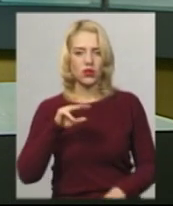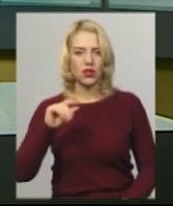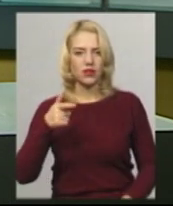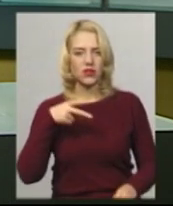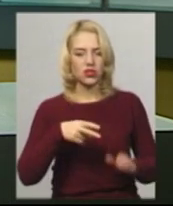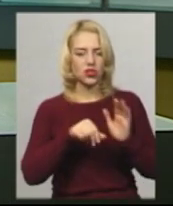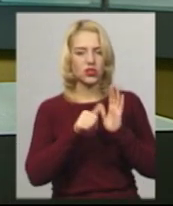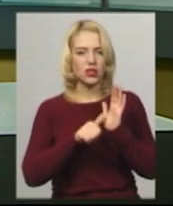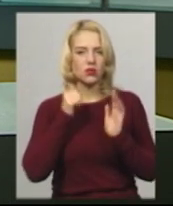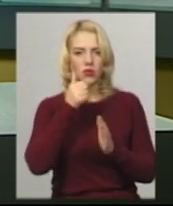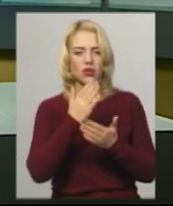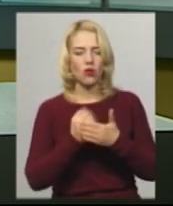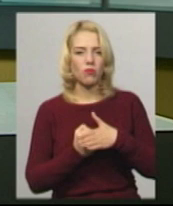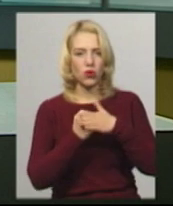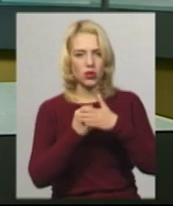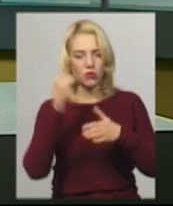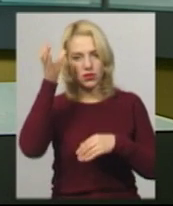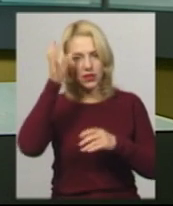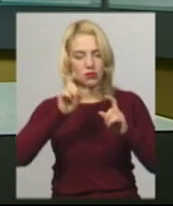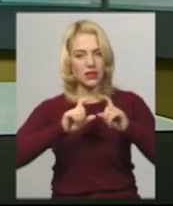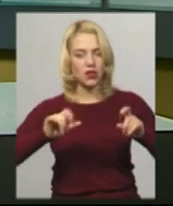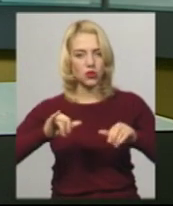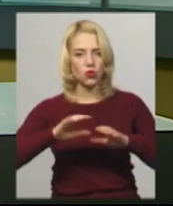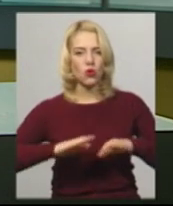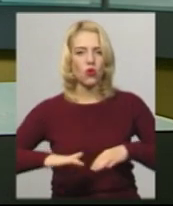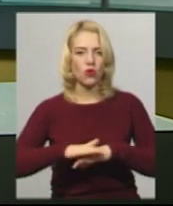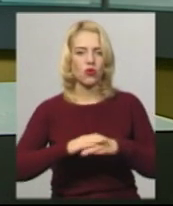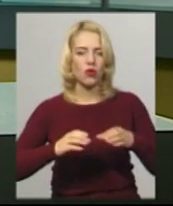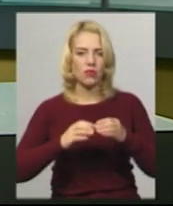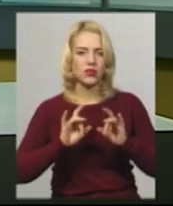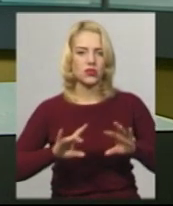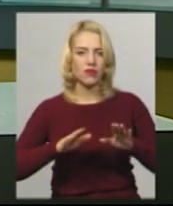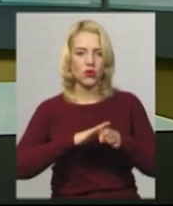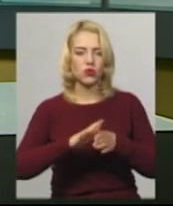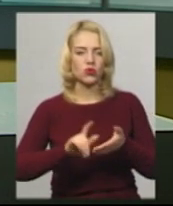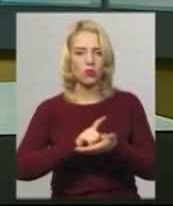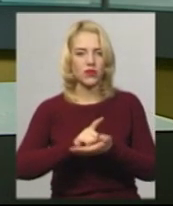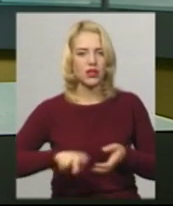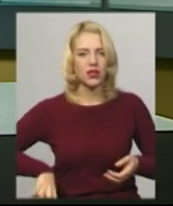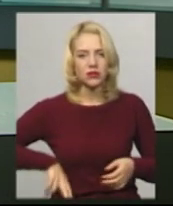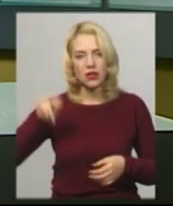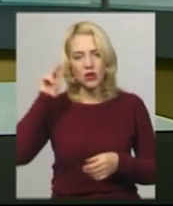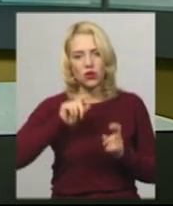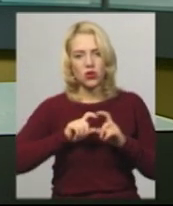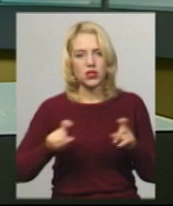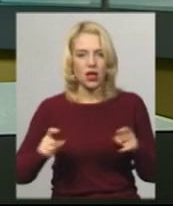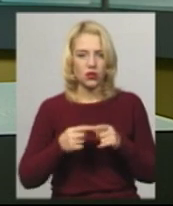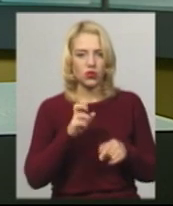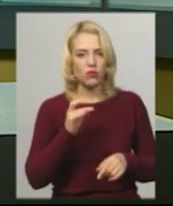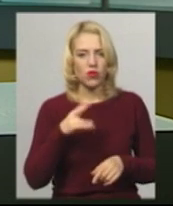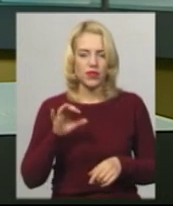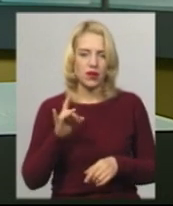року він є опорним освітнім закладом у громаді, каже виконувачка обов'язків директора навчального закладу Валентина Буднар.